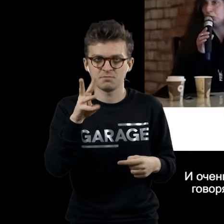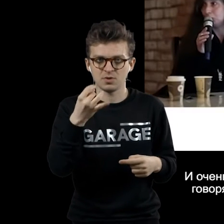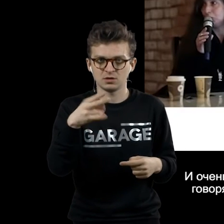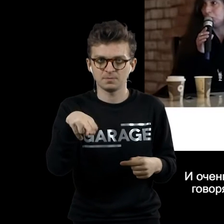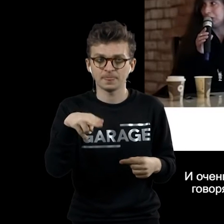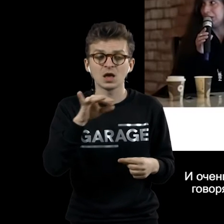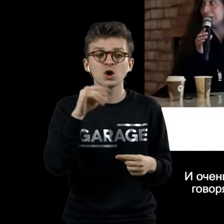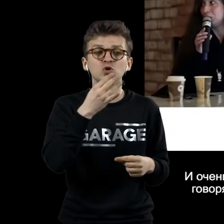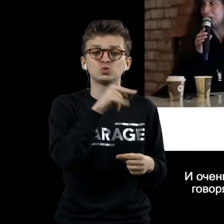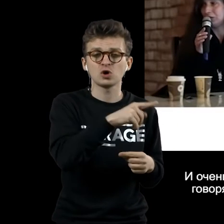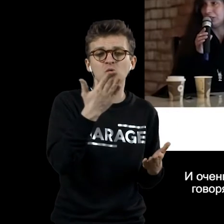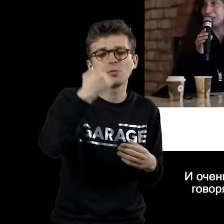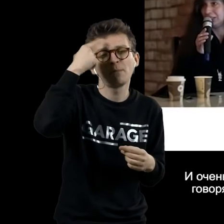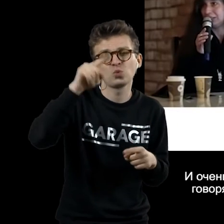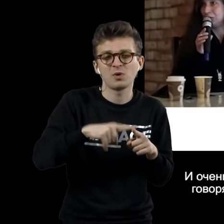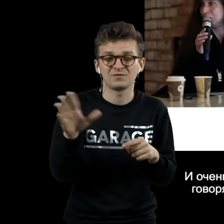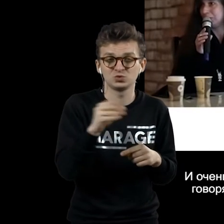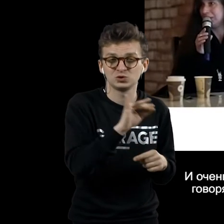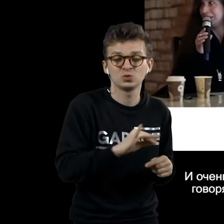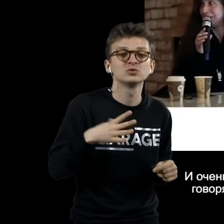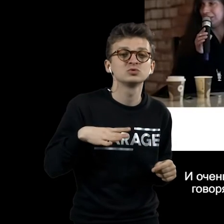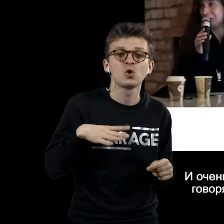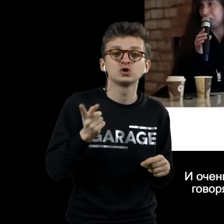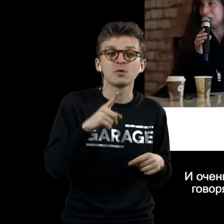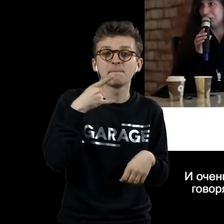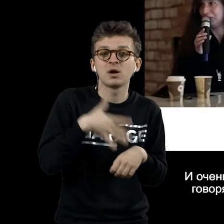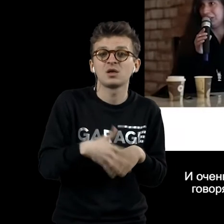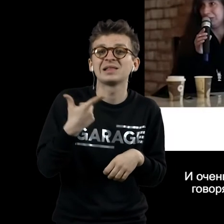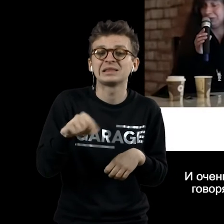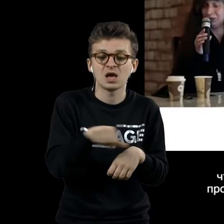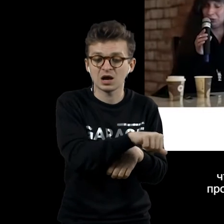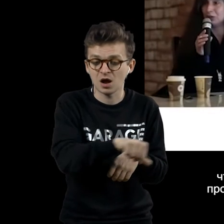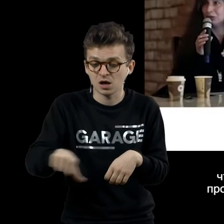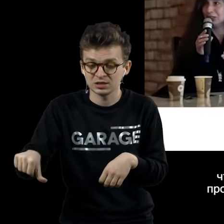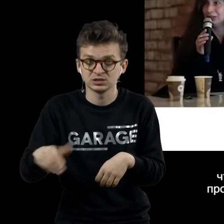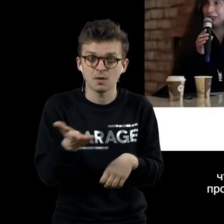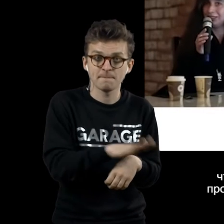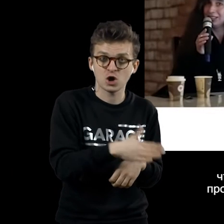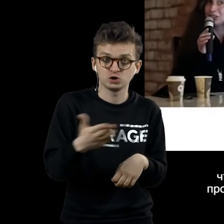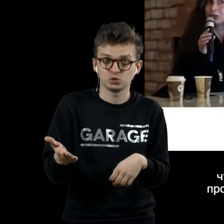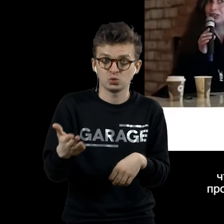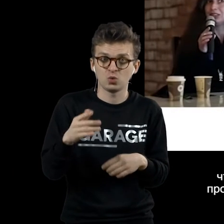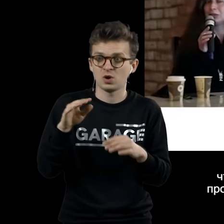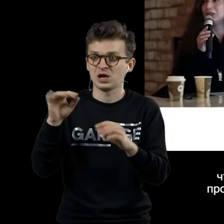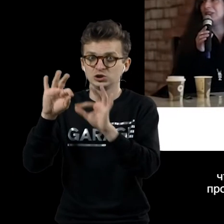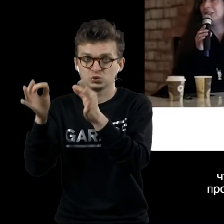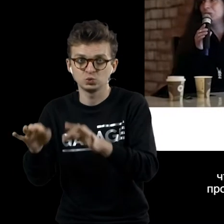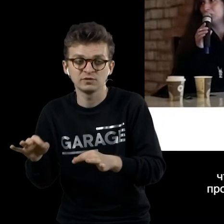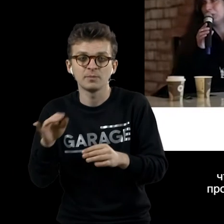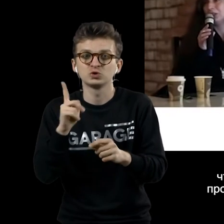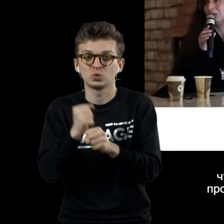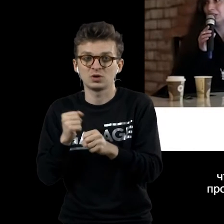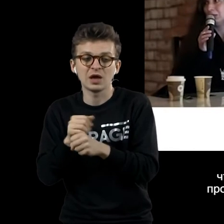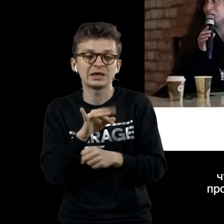который всю эту историю затеял, собственно говоря, ради того, чтобы понять, где грань между произведением, что такое ради-мейт, что делает произведение